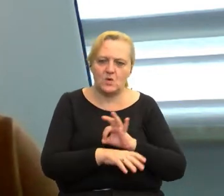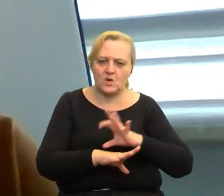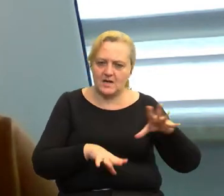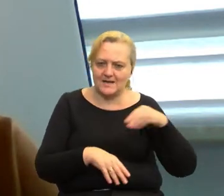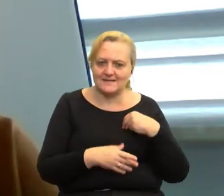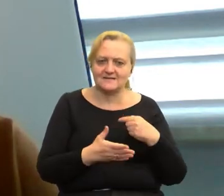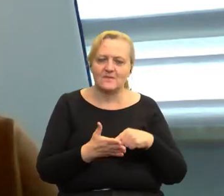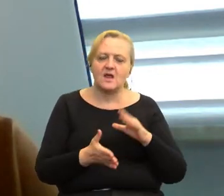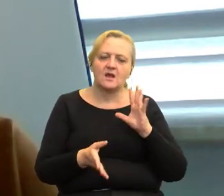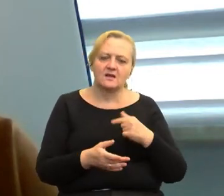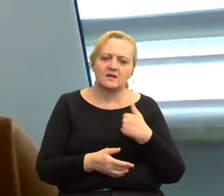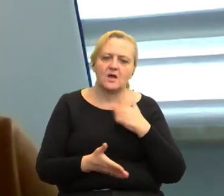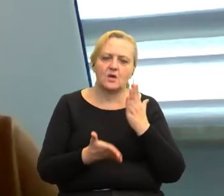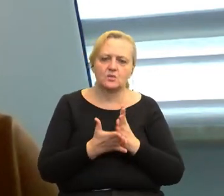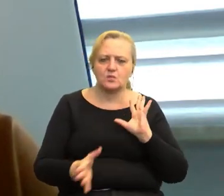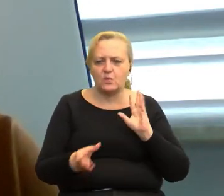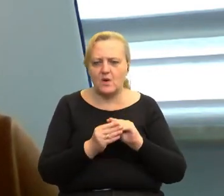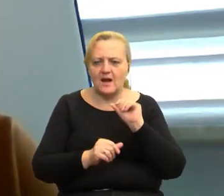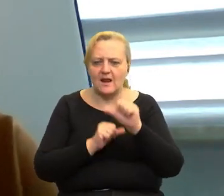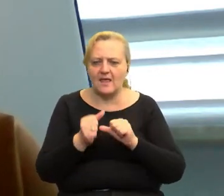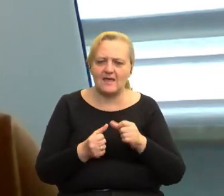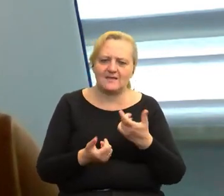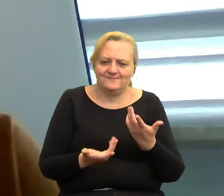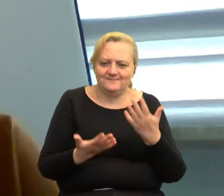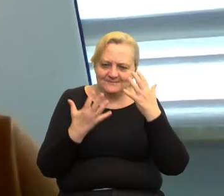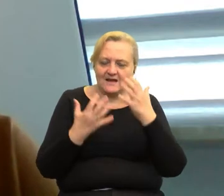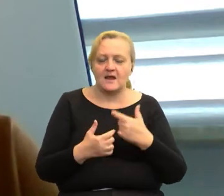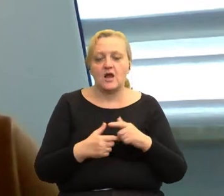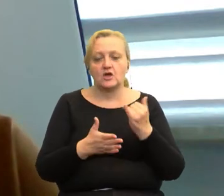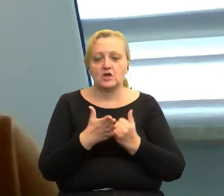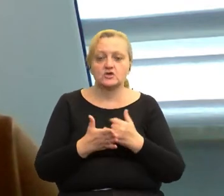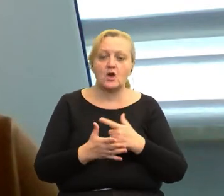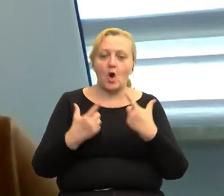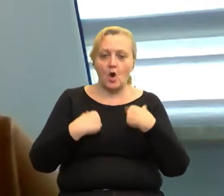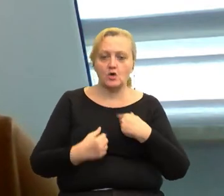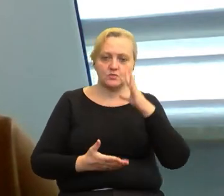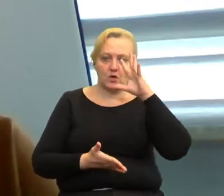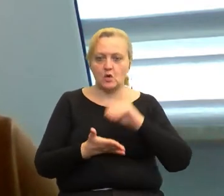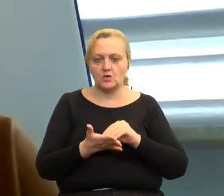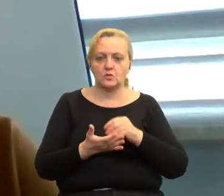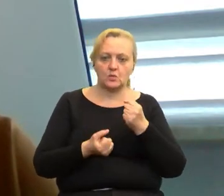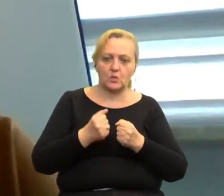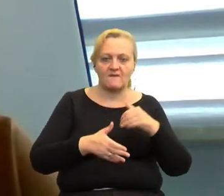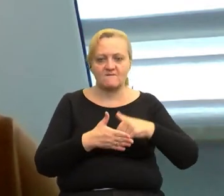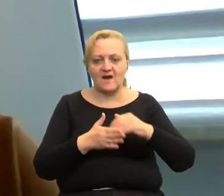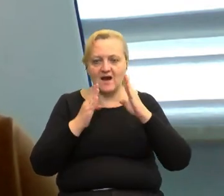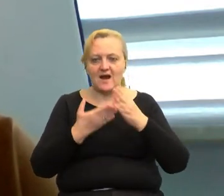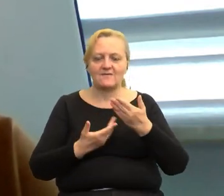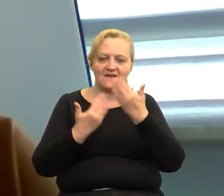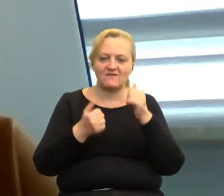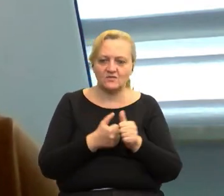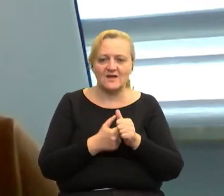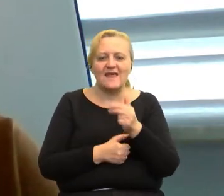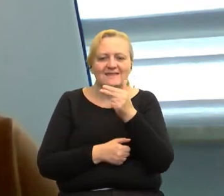znaczy ja od lat się z tym jakby borykam, że dopóki człowiek osobiście nie doświadczy trudności związanych z wychowywaniem dziecka z autyzmem, to ten